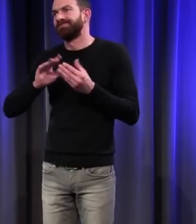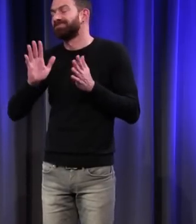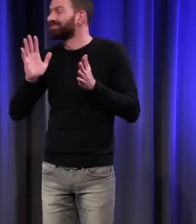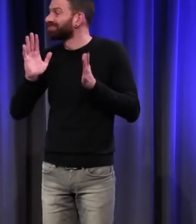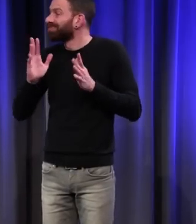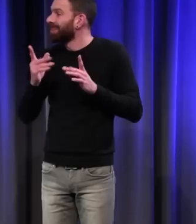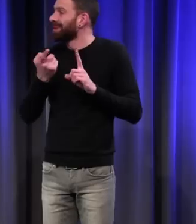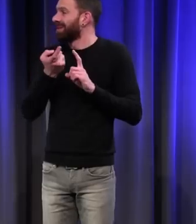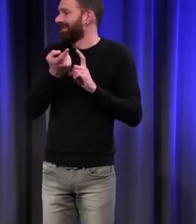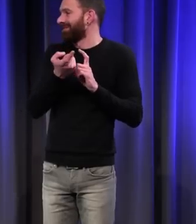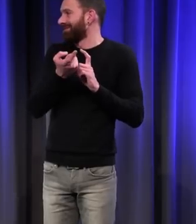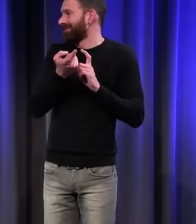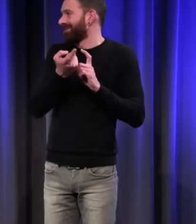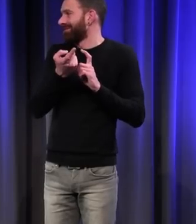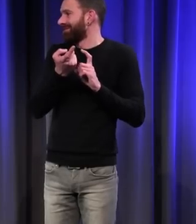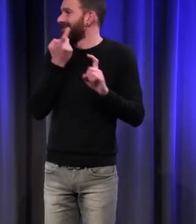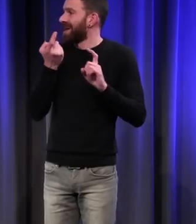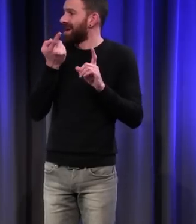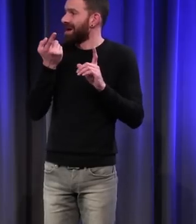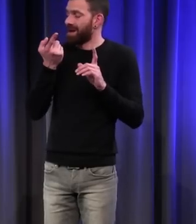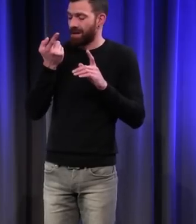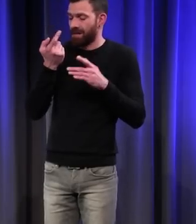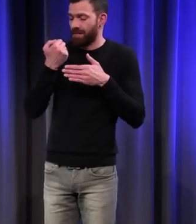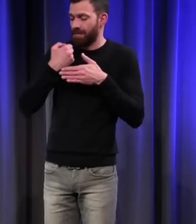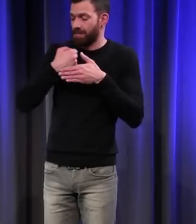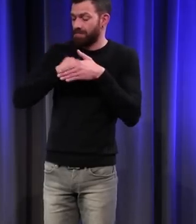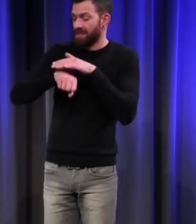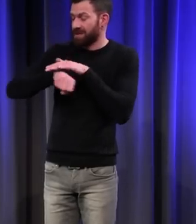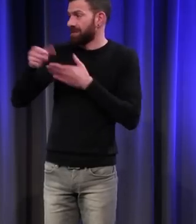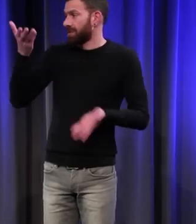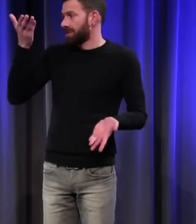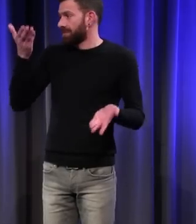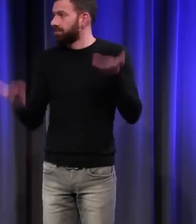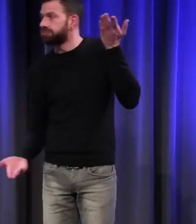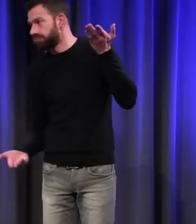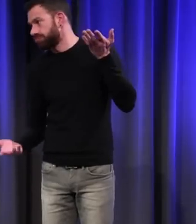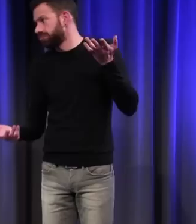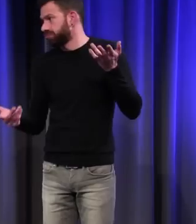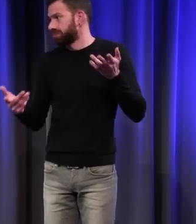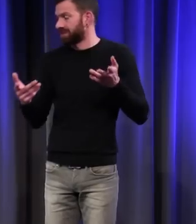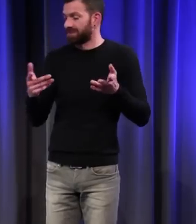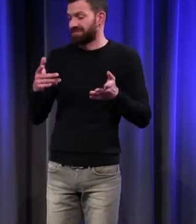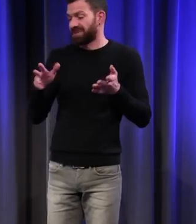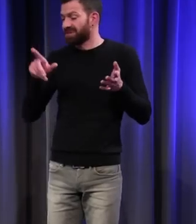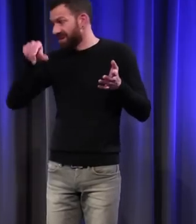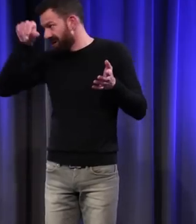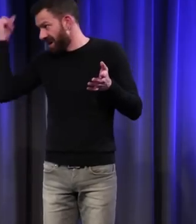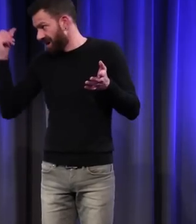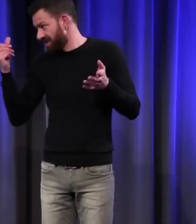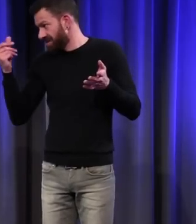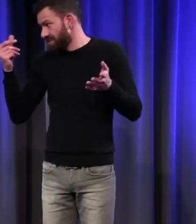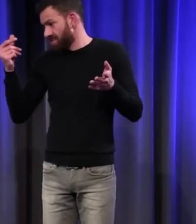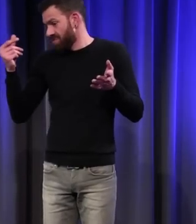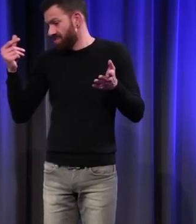déséquilibre au niveau des naissances entre les garçons et les filles et s'il n avait pas une raréfaction du